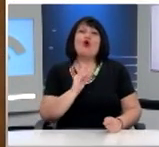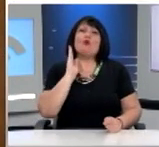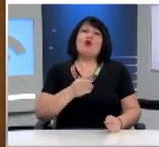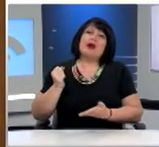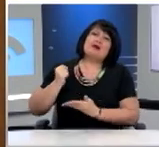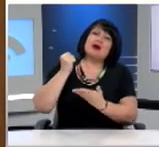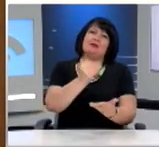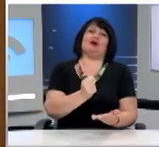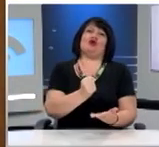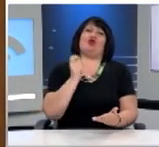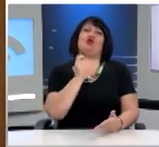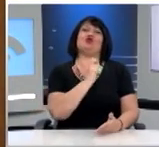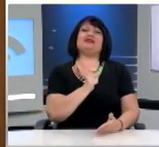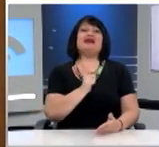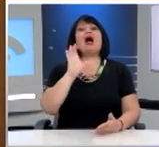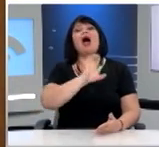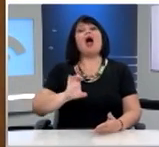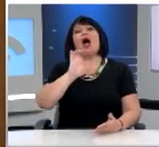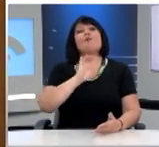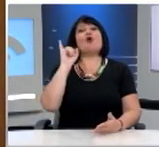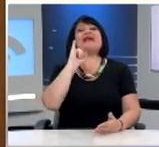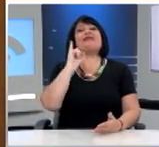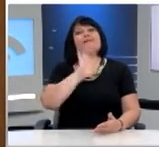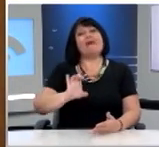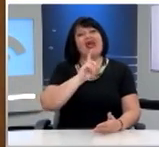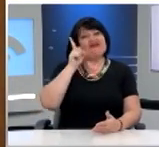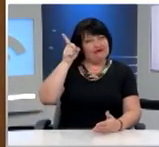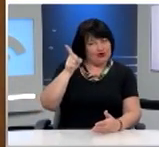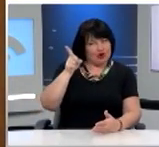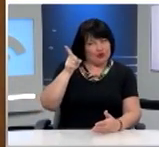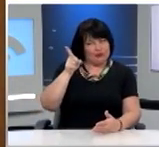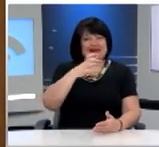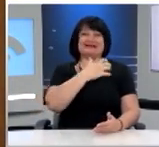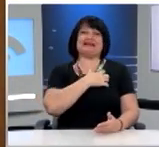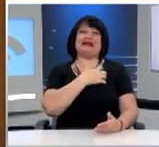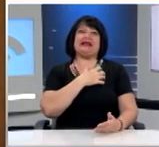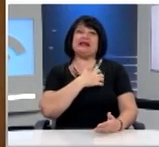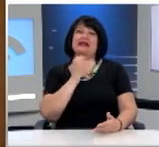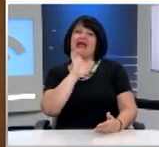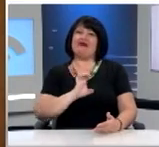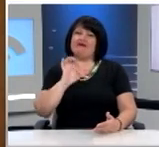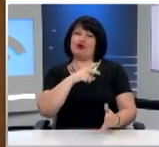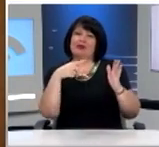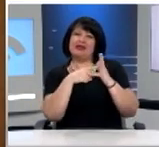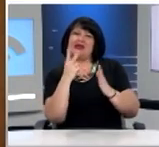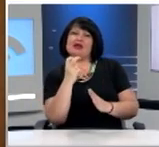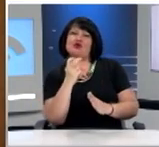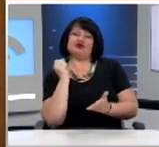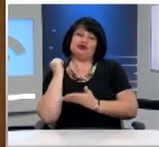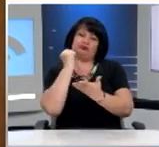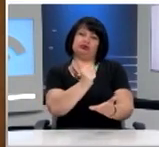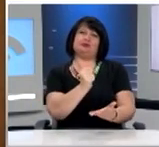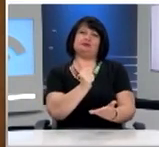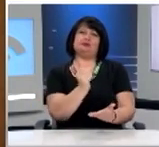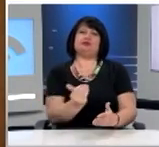χρηματοδοτηθεί από το European Social Fund στα πλαίσια της στοχοθεσίας της στρατηγικής Ευρώπη 2020. Περικατοχήρωσης ολοκληρωμένης ανώτας της